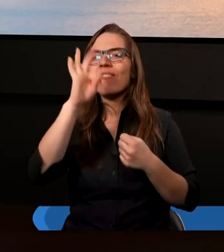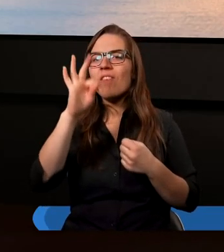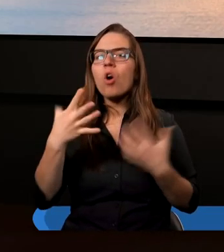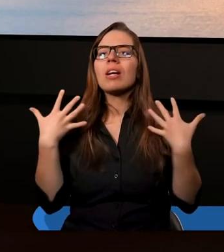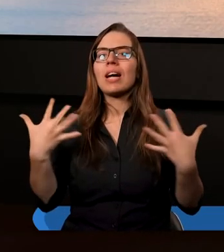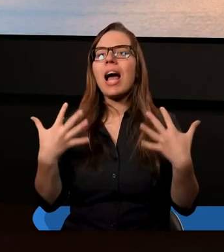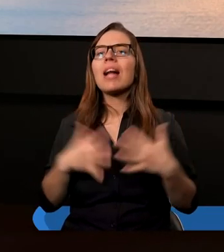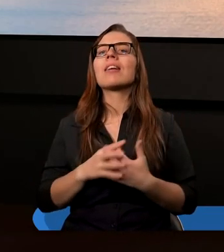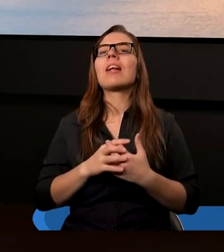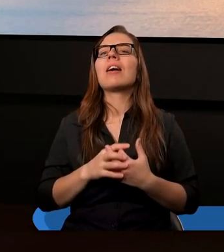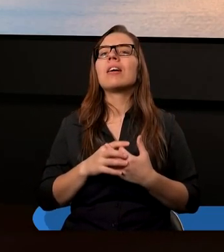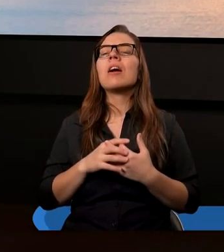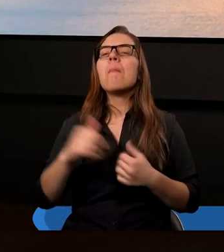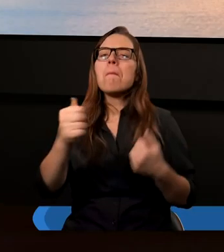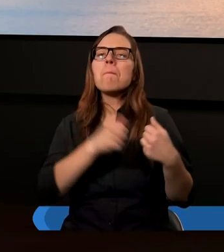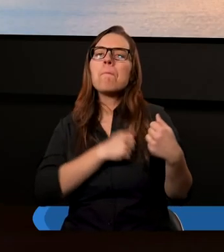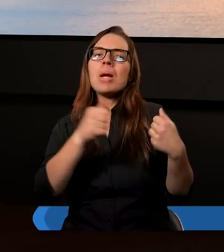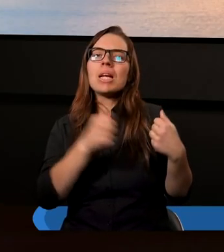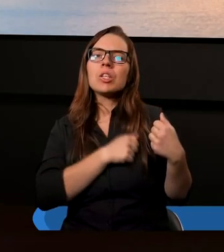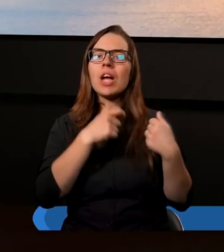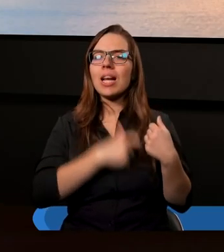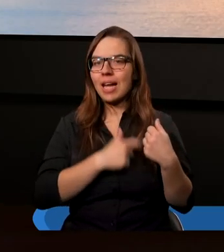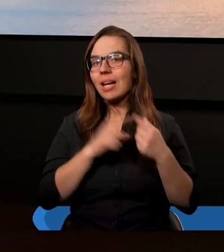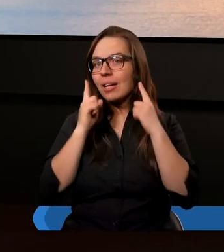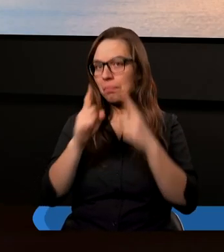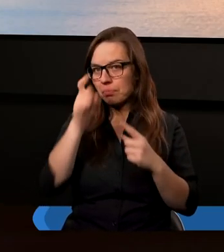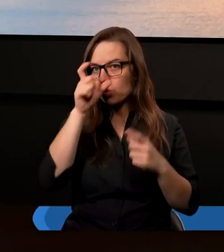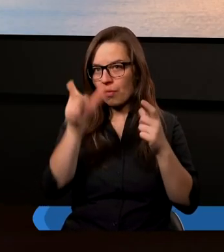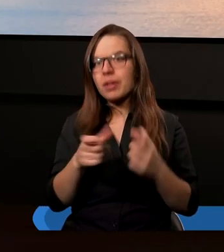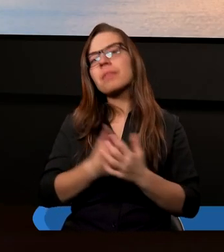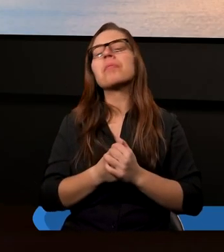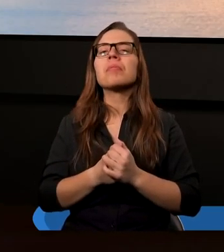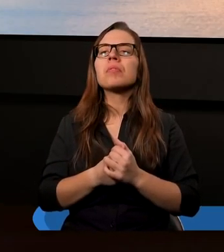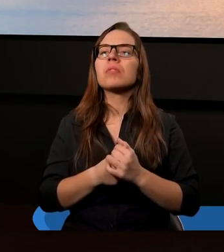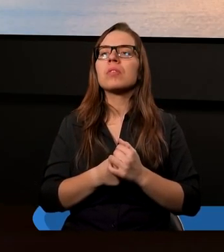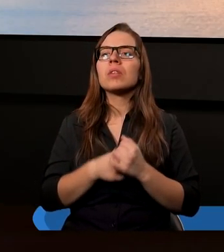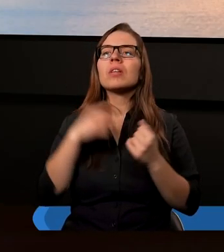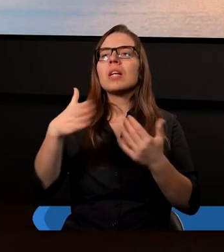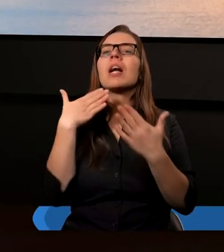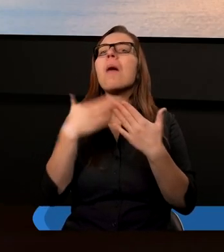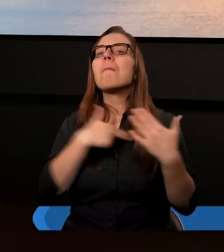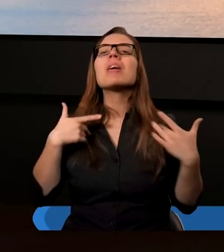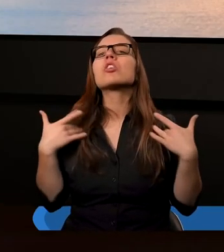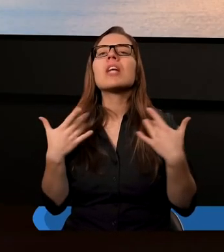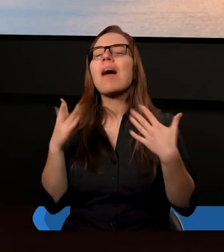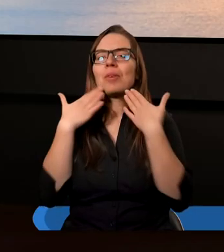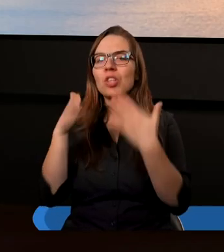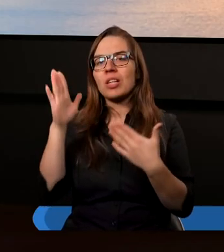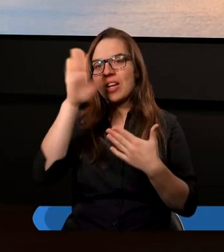ręce tchnienie, bicie serca człowieka. Każe tchnienie jest dlatego, że Pan Bóg mu to daje.